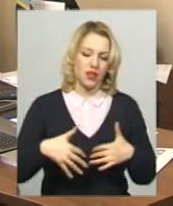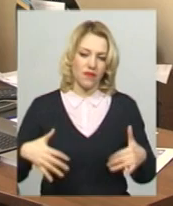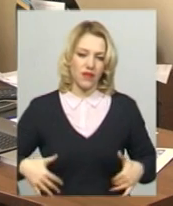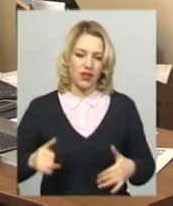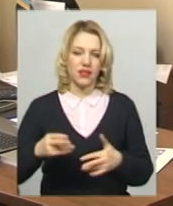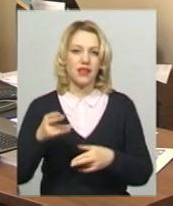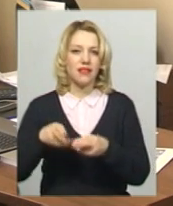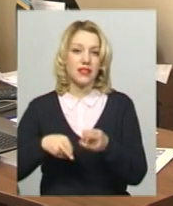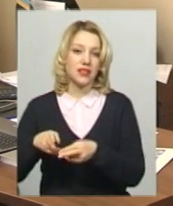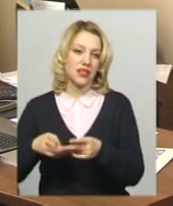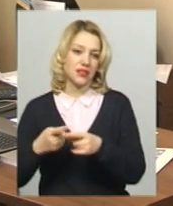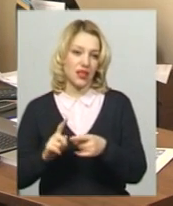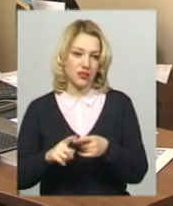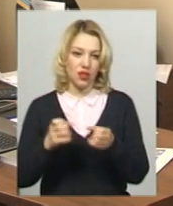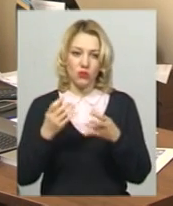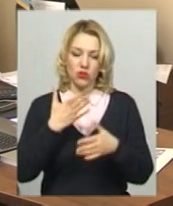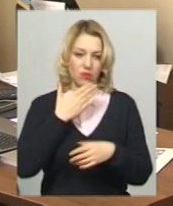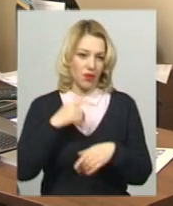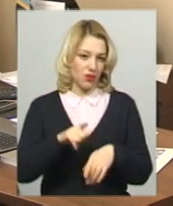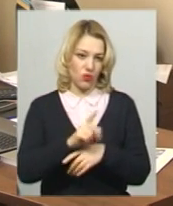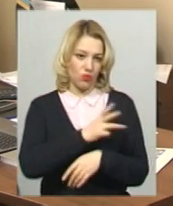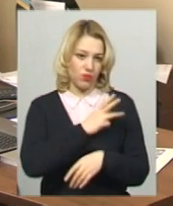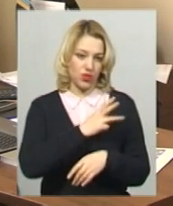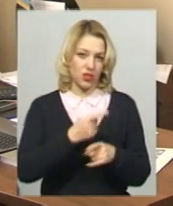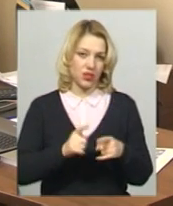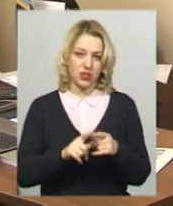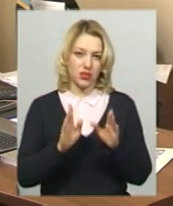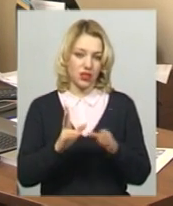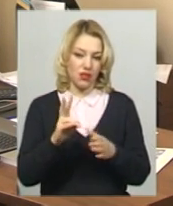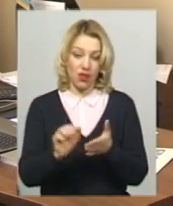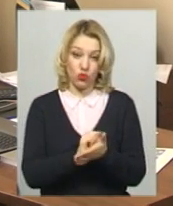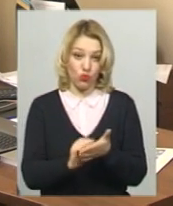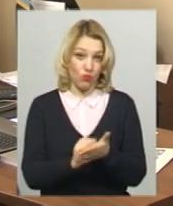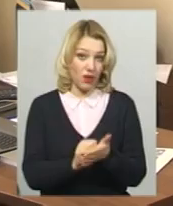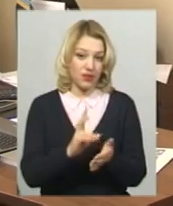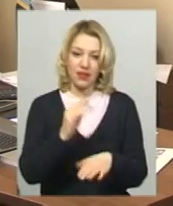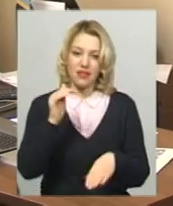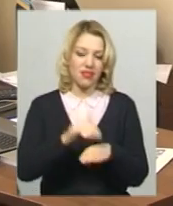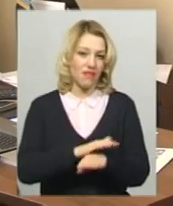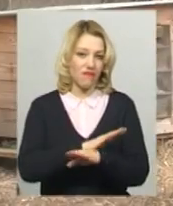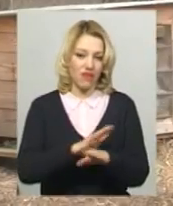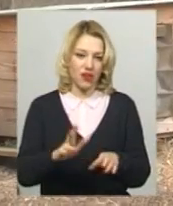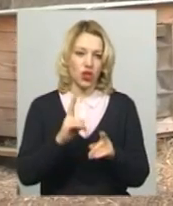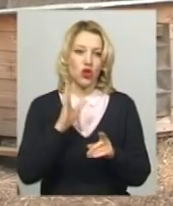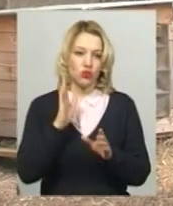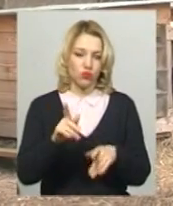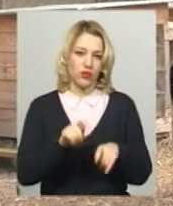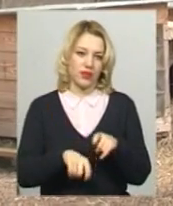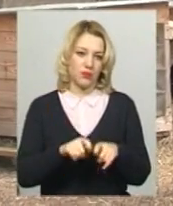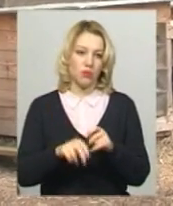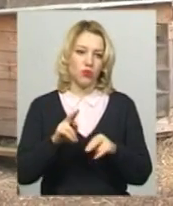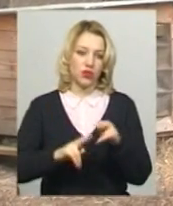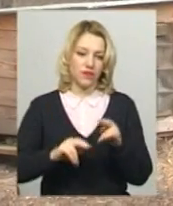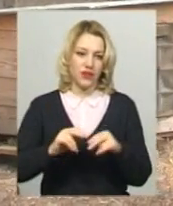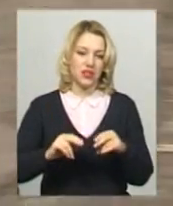немає такого бажання. Просто це тільки на документи і то, які не факт, що пройдуть експертизу. Будівництво притулку